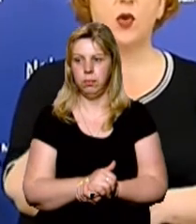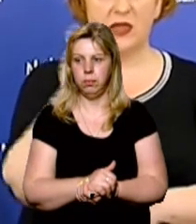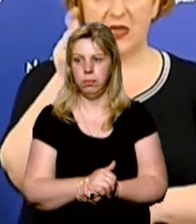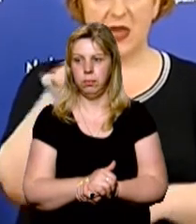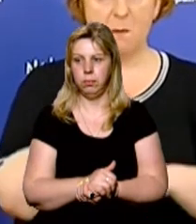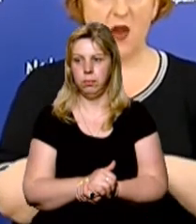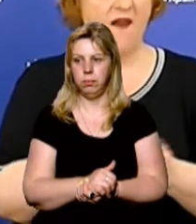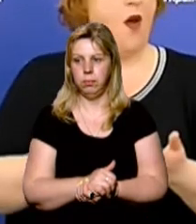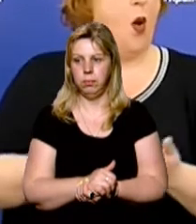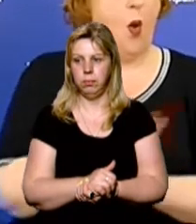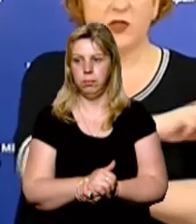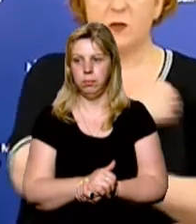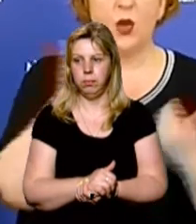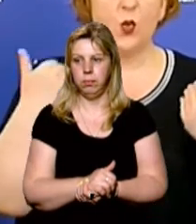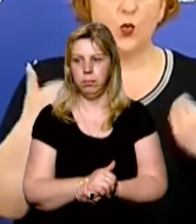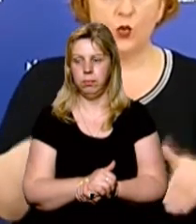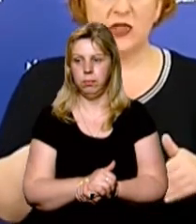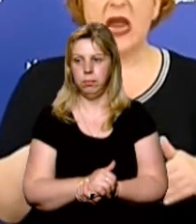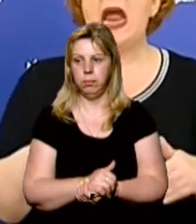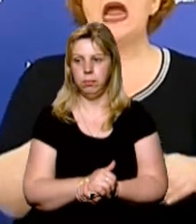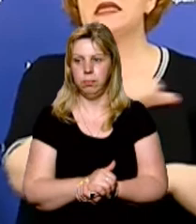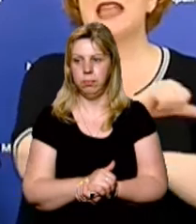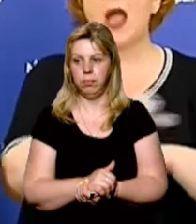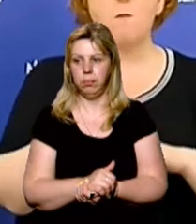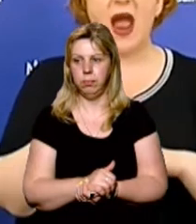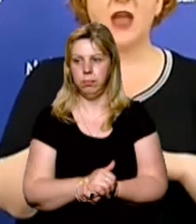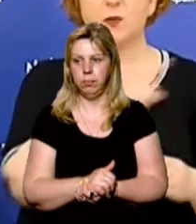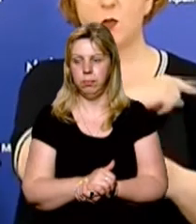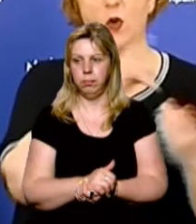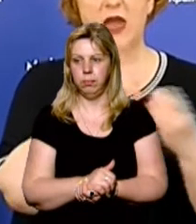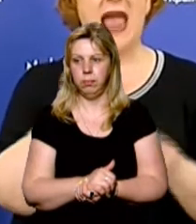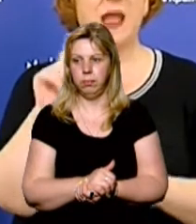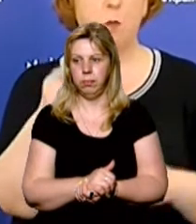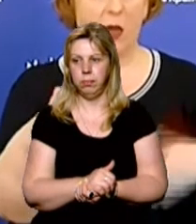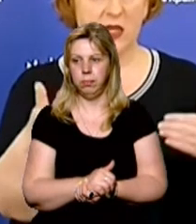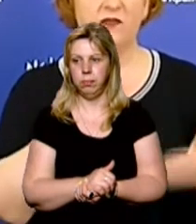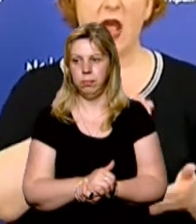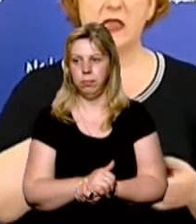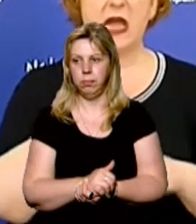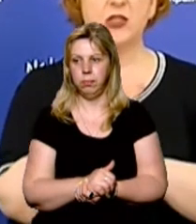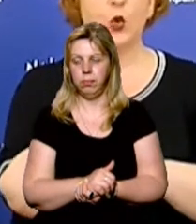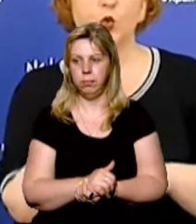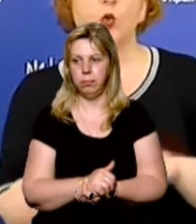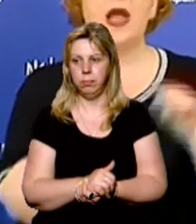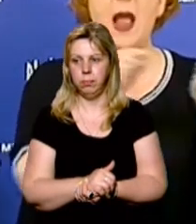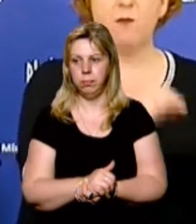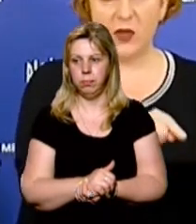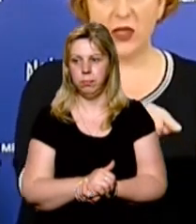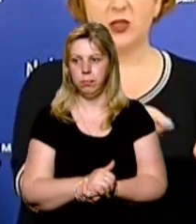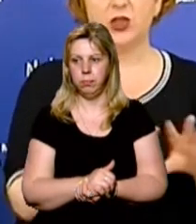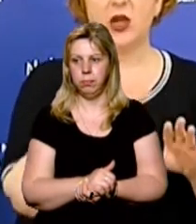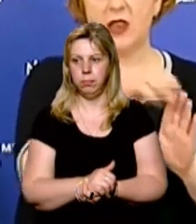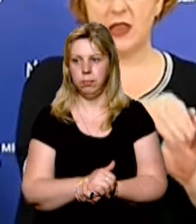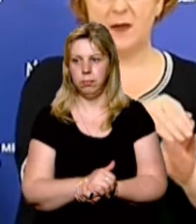госпіталізовані уже за межами лікарень першої хвилі. Тому наше завдання, щоб туди прийшли пакет